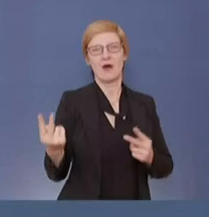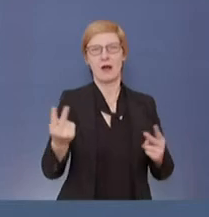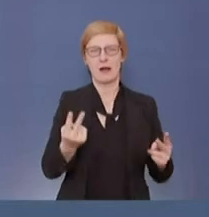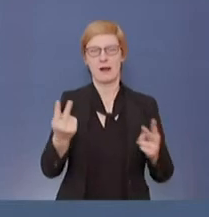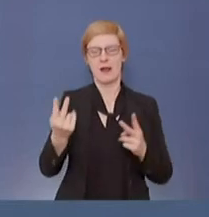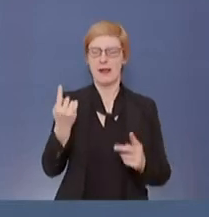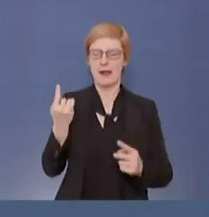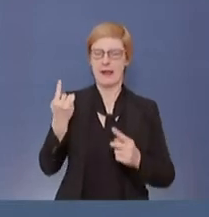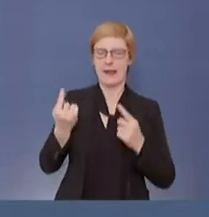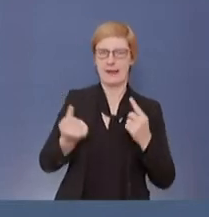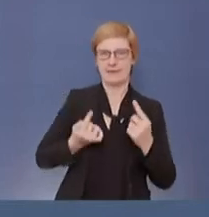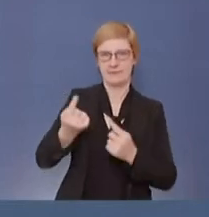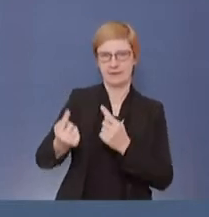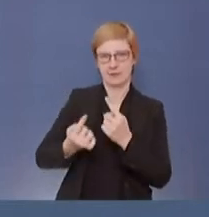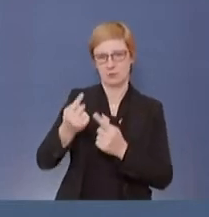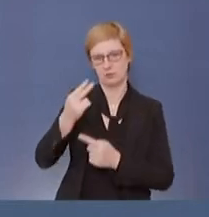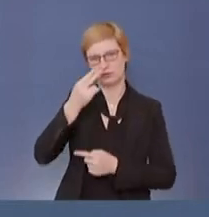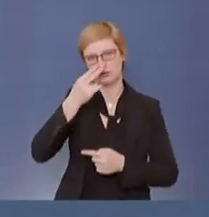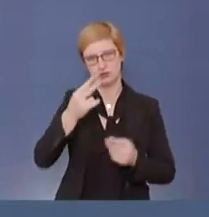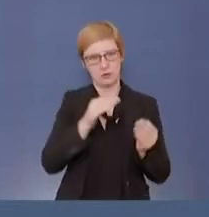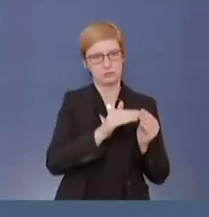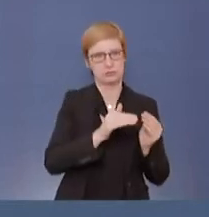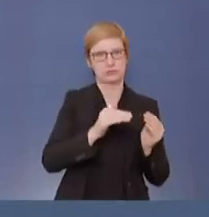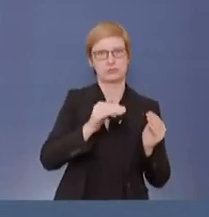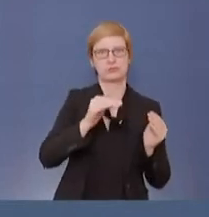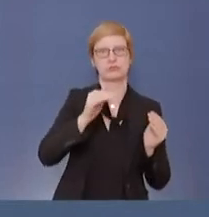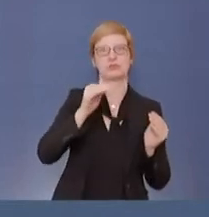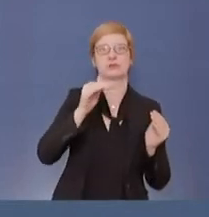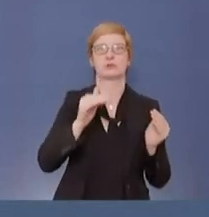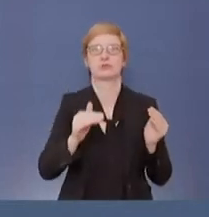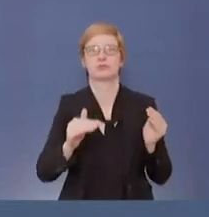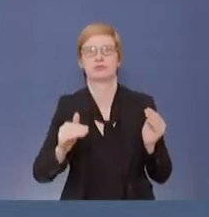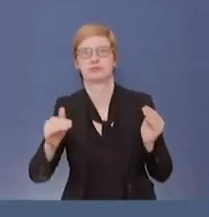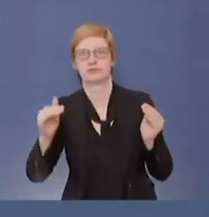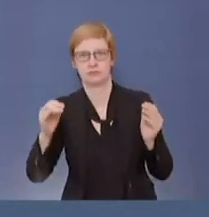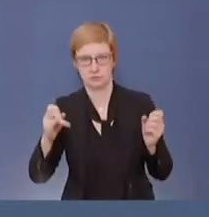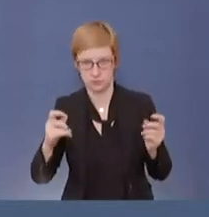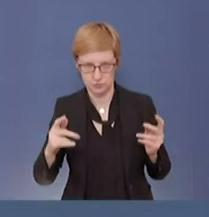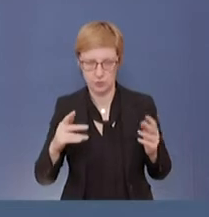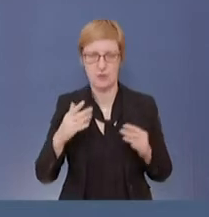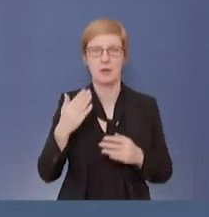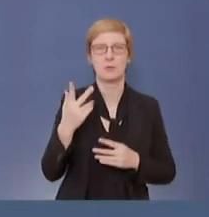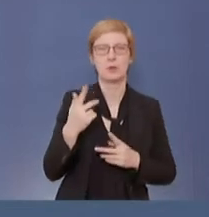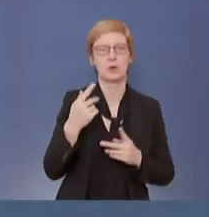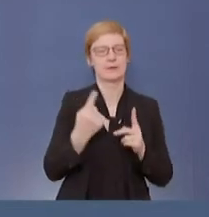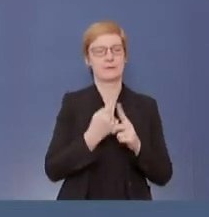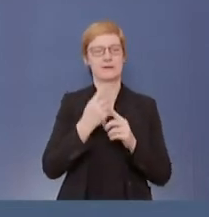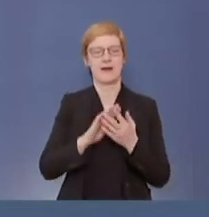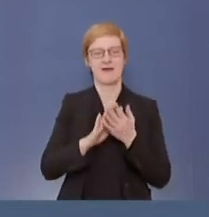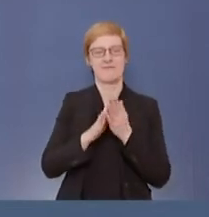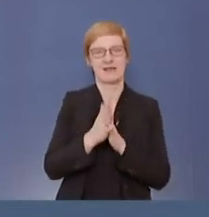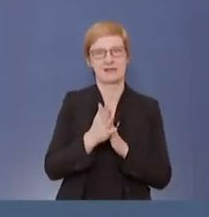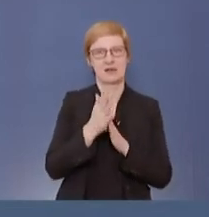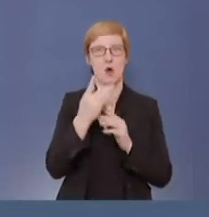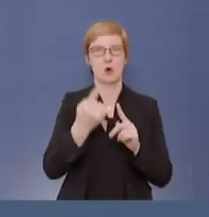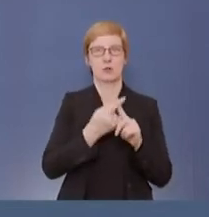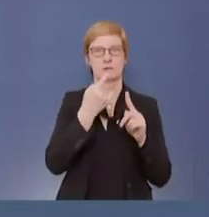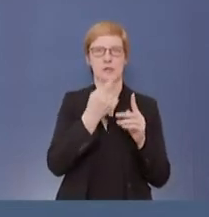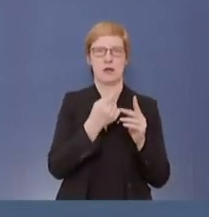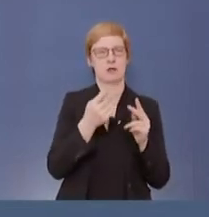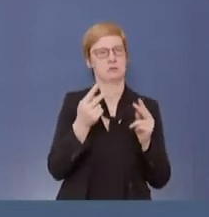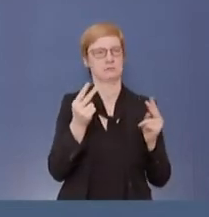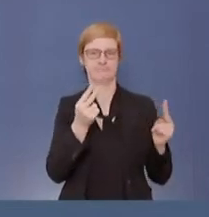einer gewissen Unschärfe auch über den Jahreswechsel erkennen. Da wurden ja auch